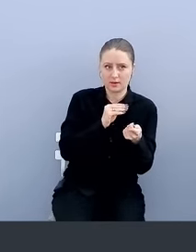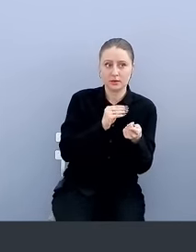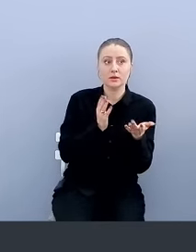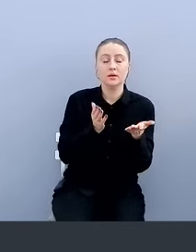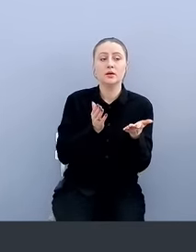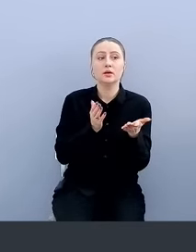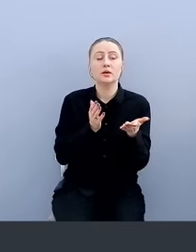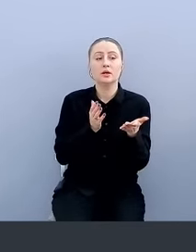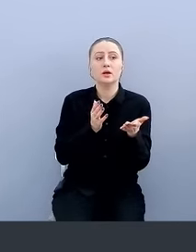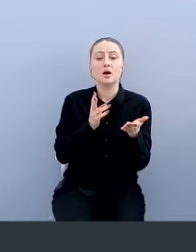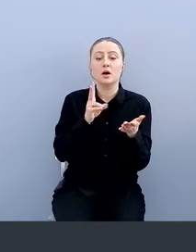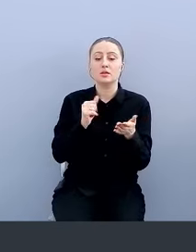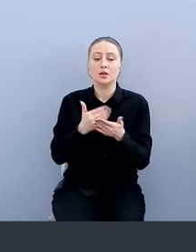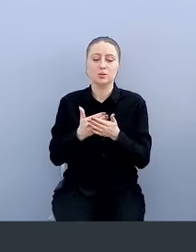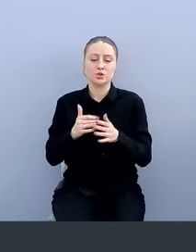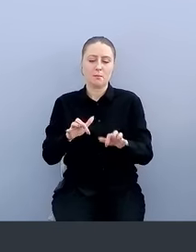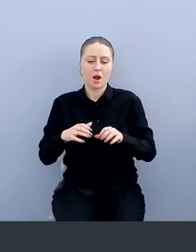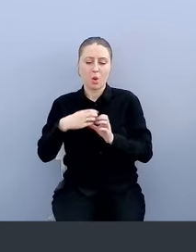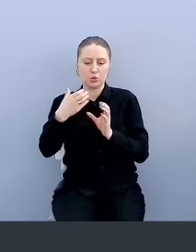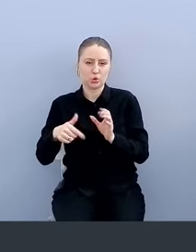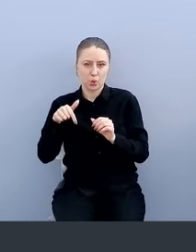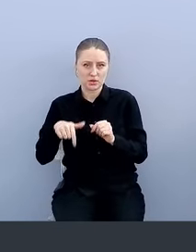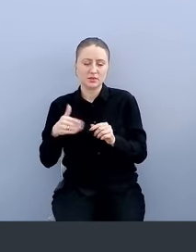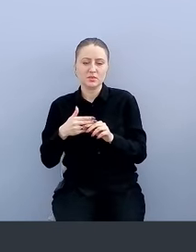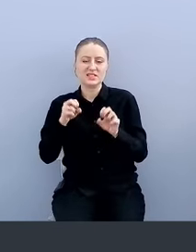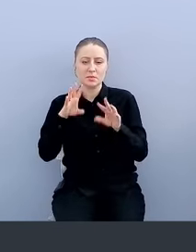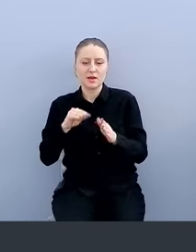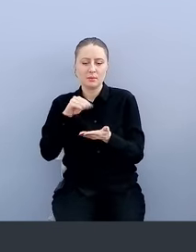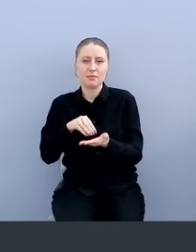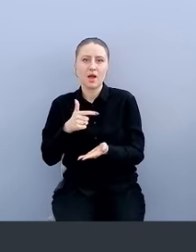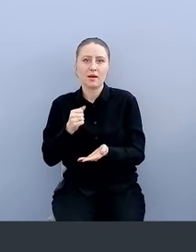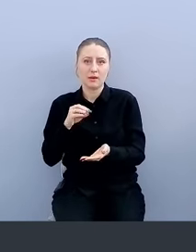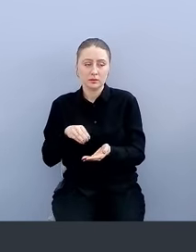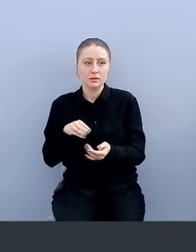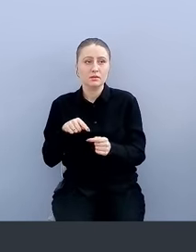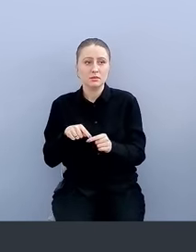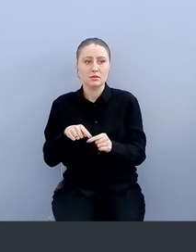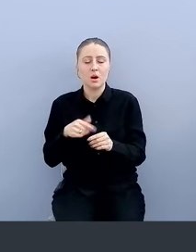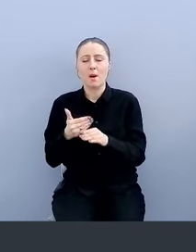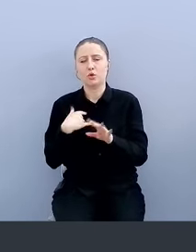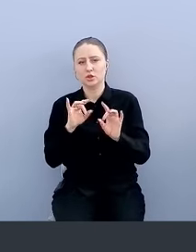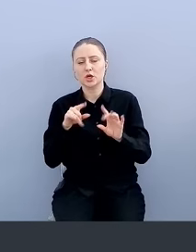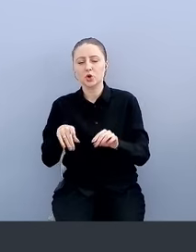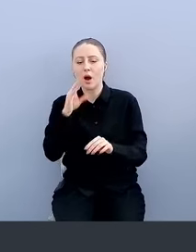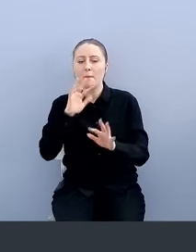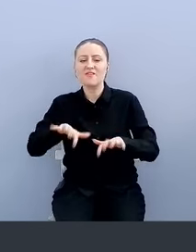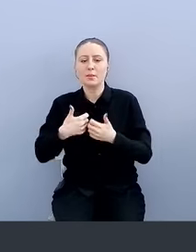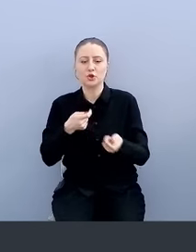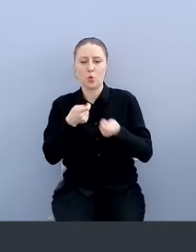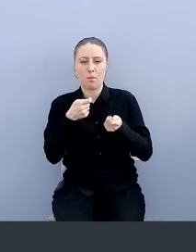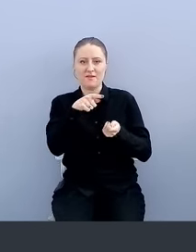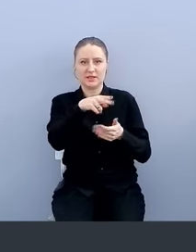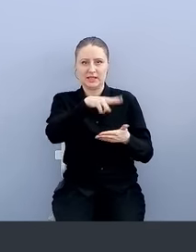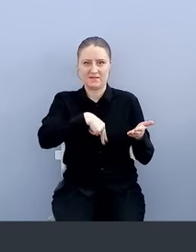То есть на устройстве стоят специальные агенты, которые я позже расскажу, которые умеют в автоматическом режиме управлять сертификатами на